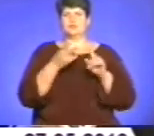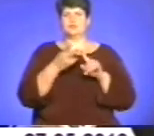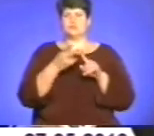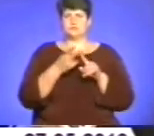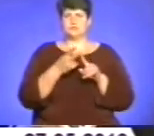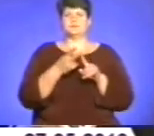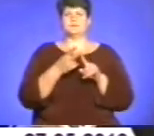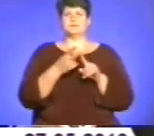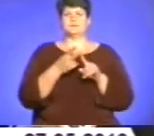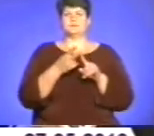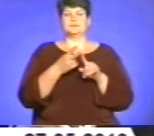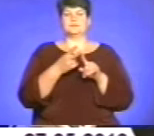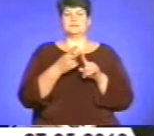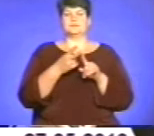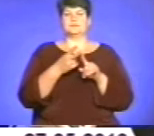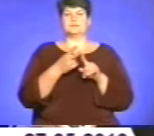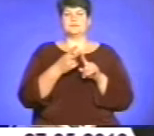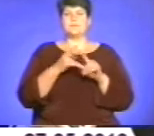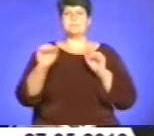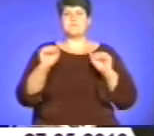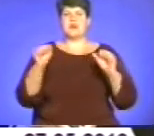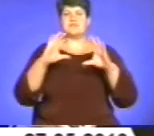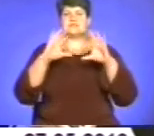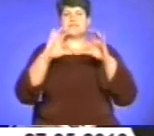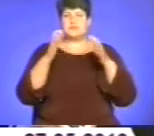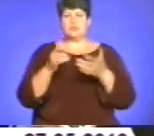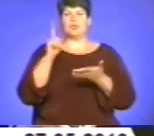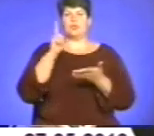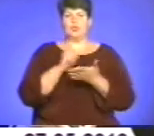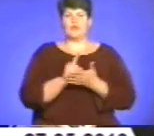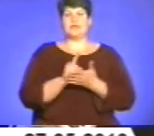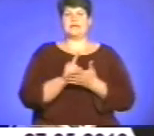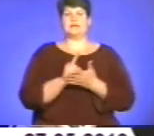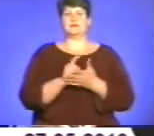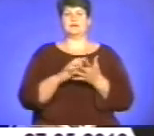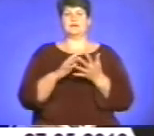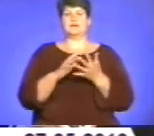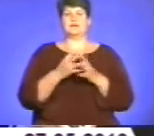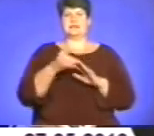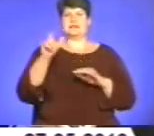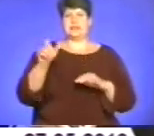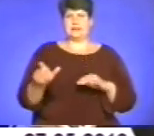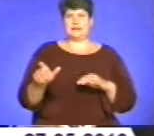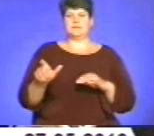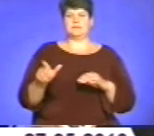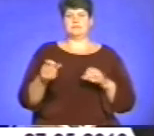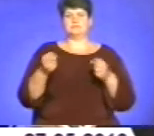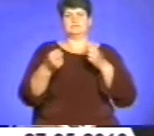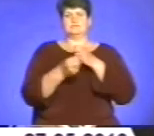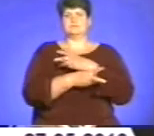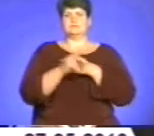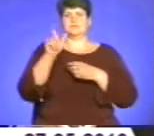править світом має правити селянин, злидар. Під